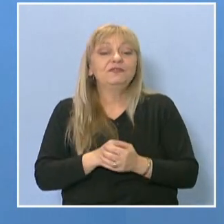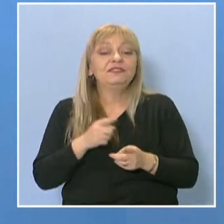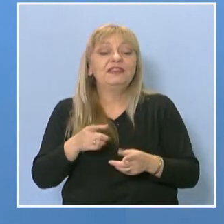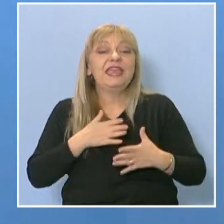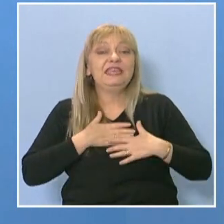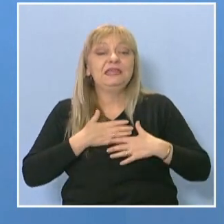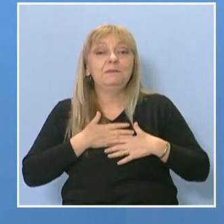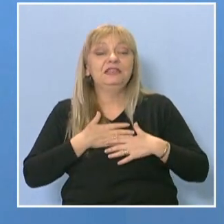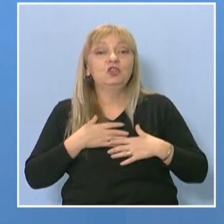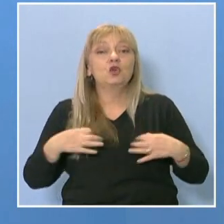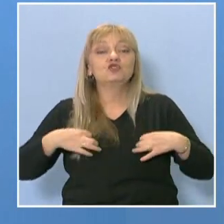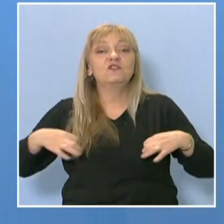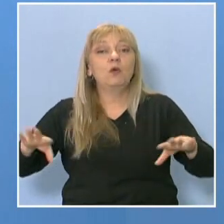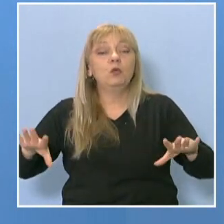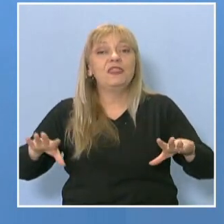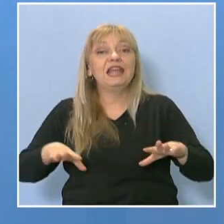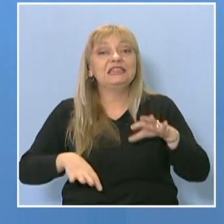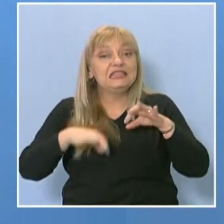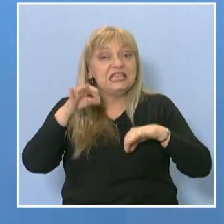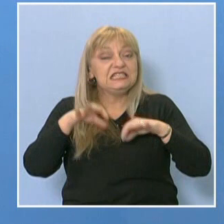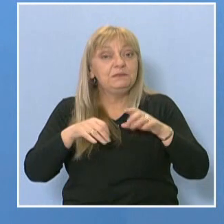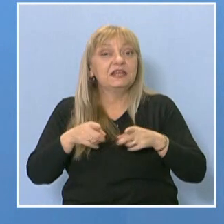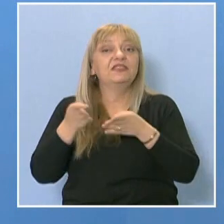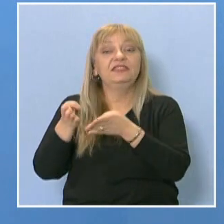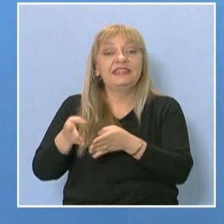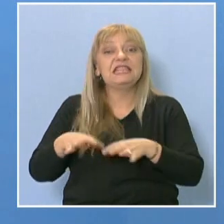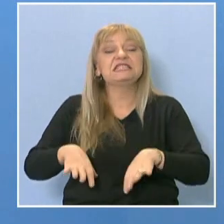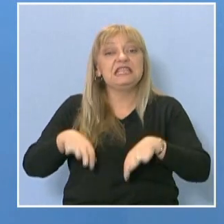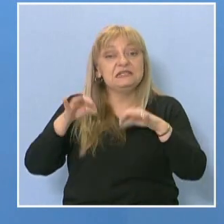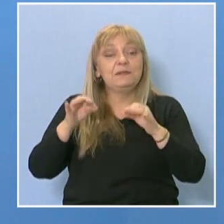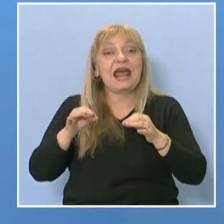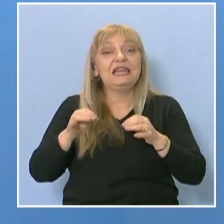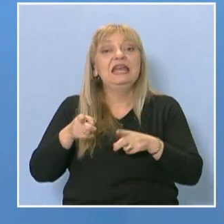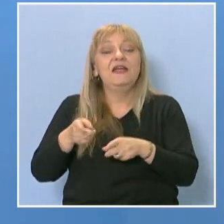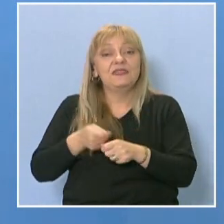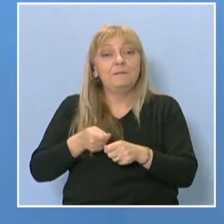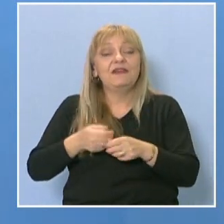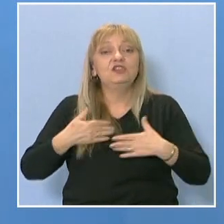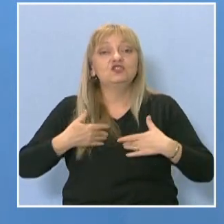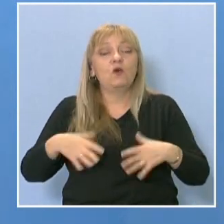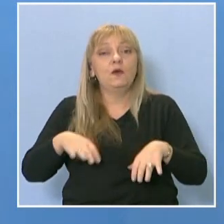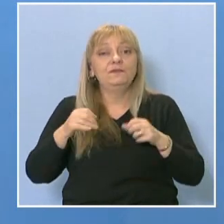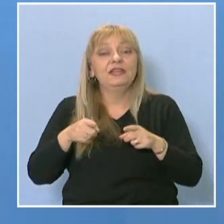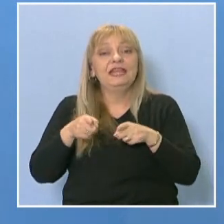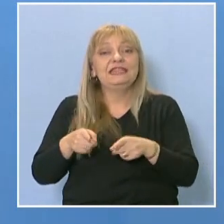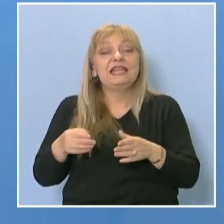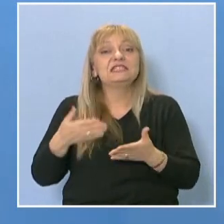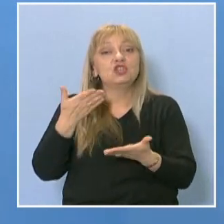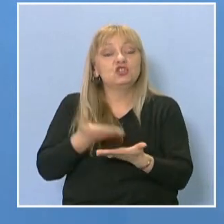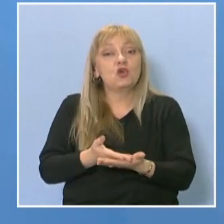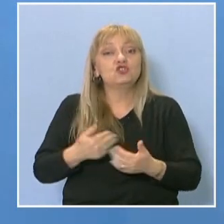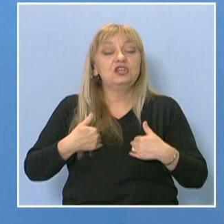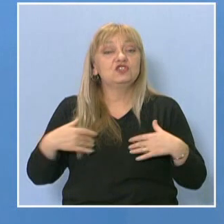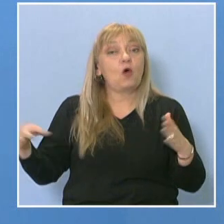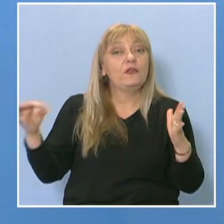на свободата да избират и те са избрали. Те са направили своя избор. Те са сложили своята цел и сега